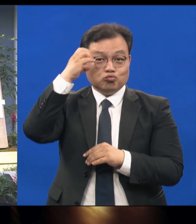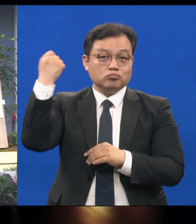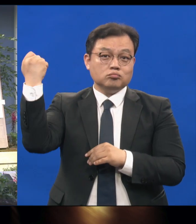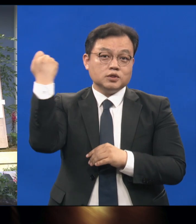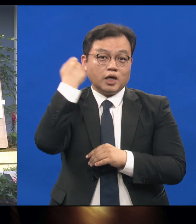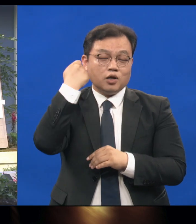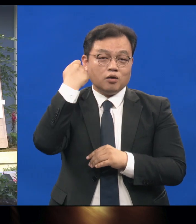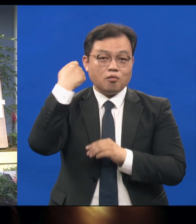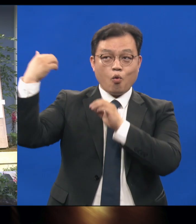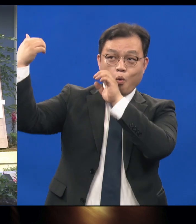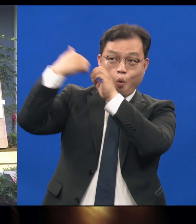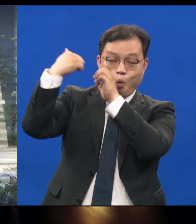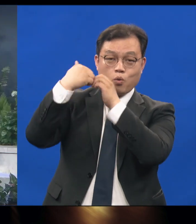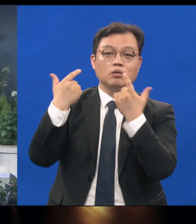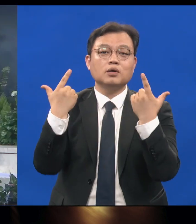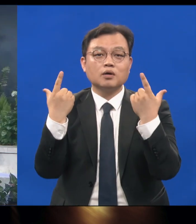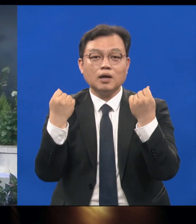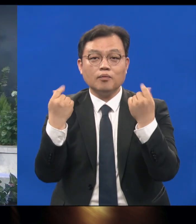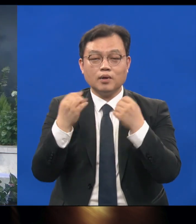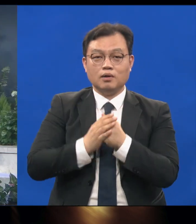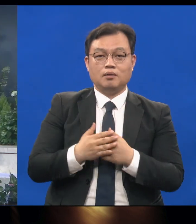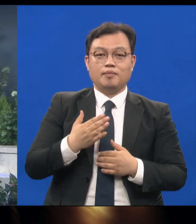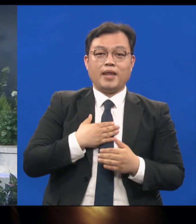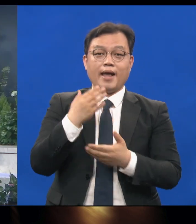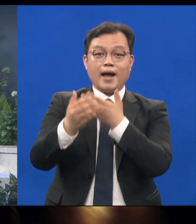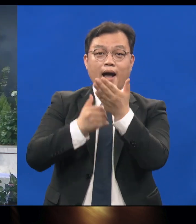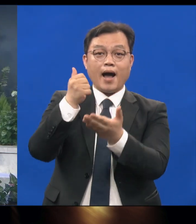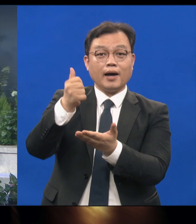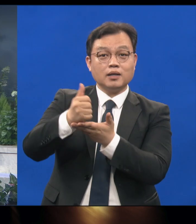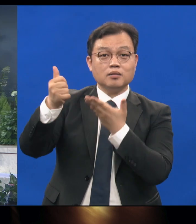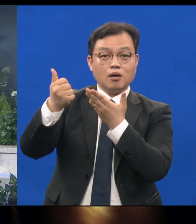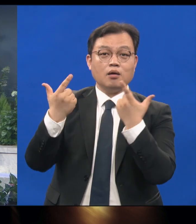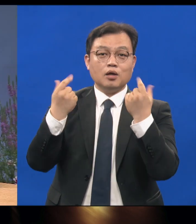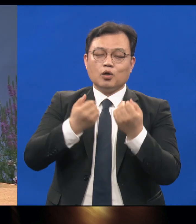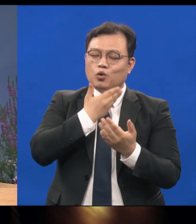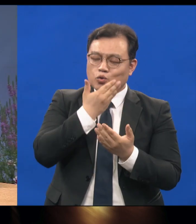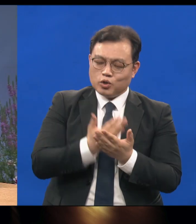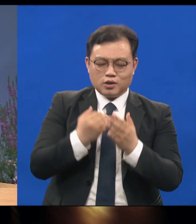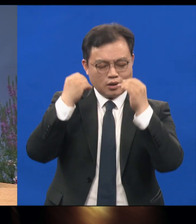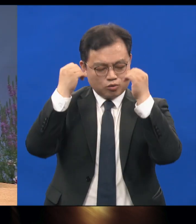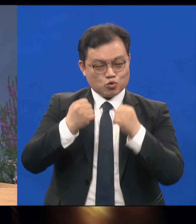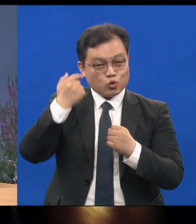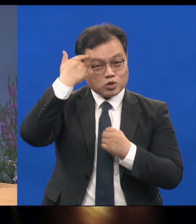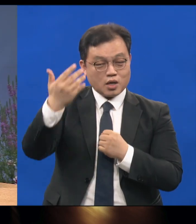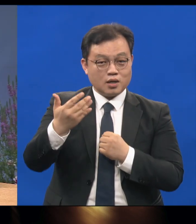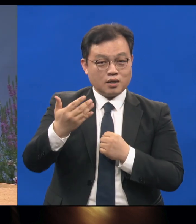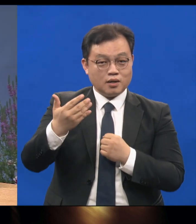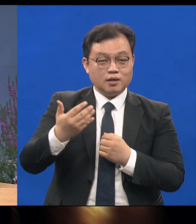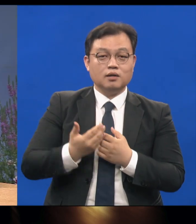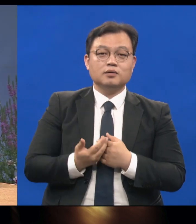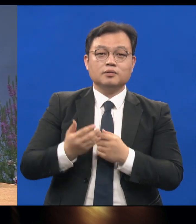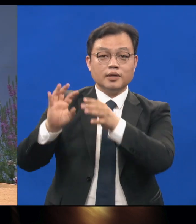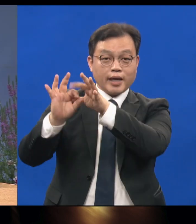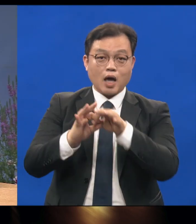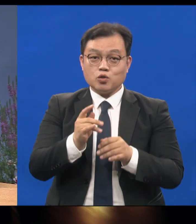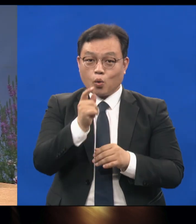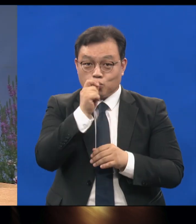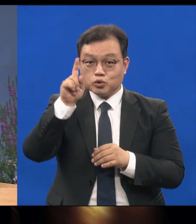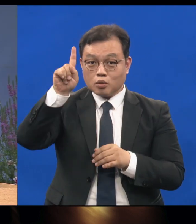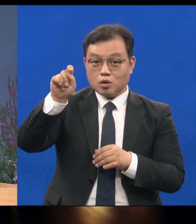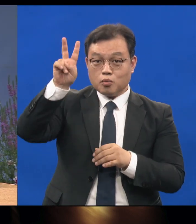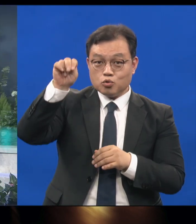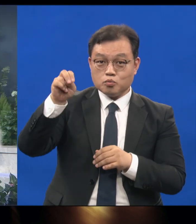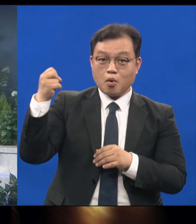공격하는 것과 같다 내가 하나님께 이렇게 귀한 존재인가 계속 묵상하고 하루에 열 번 숨을 시켜서